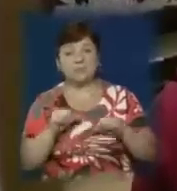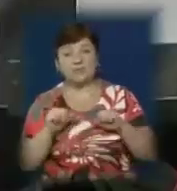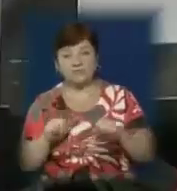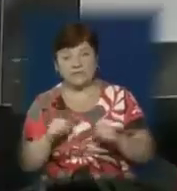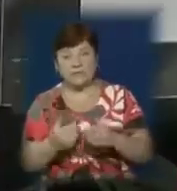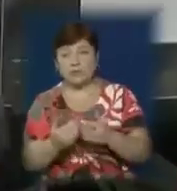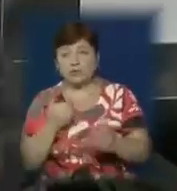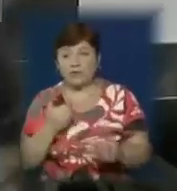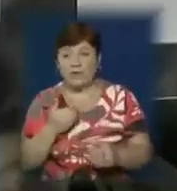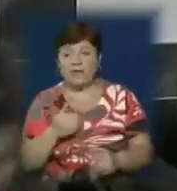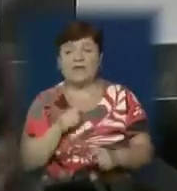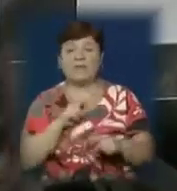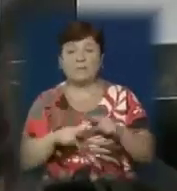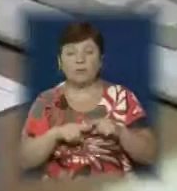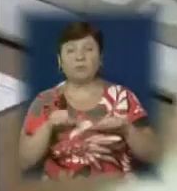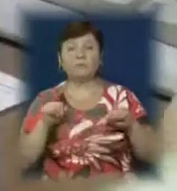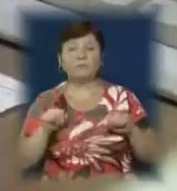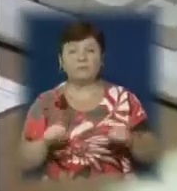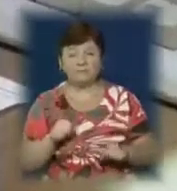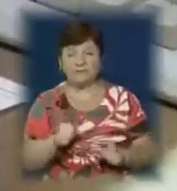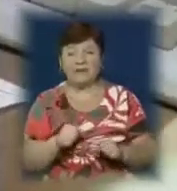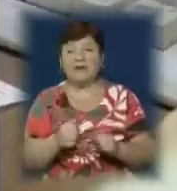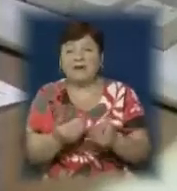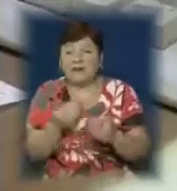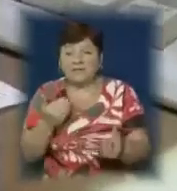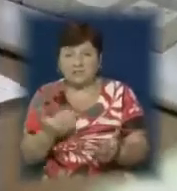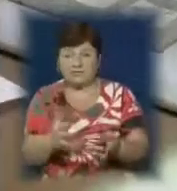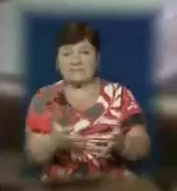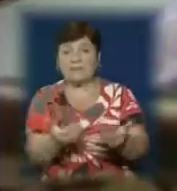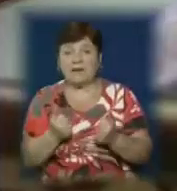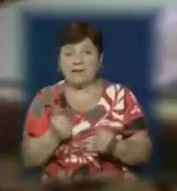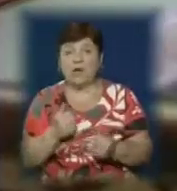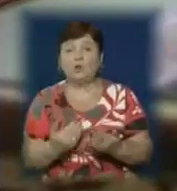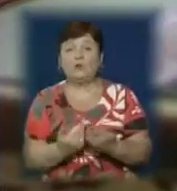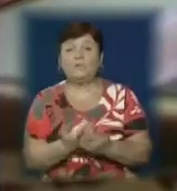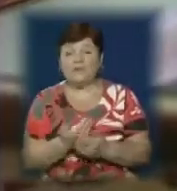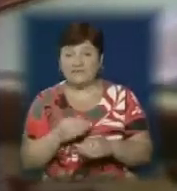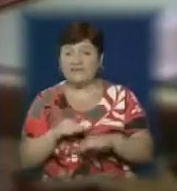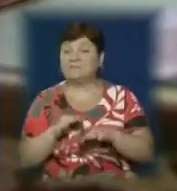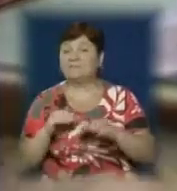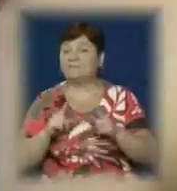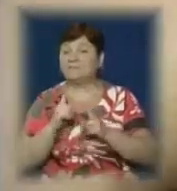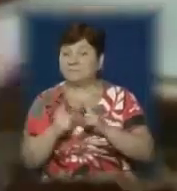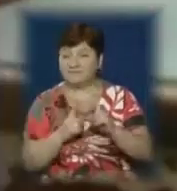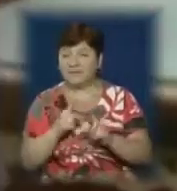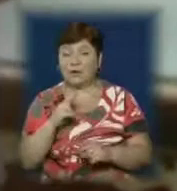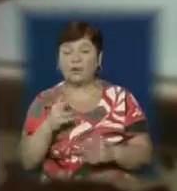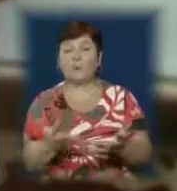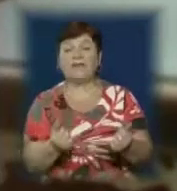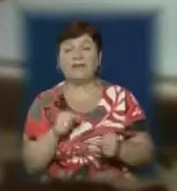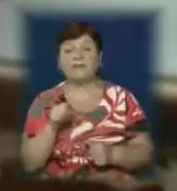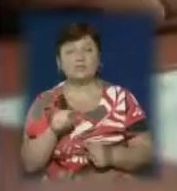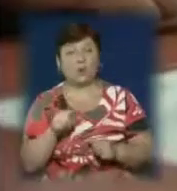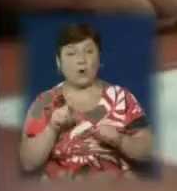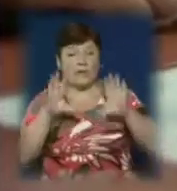достроково і термінові з можливістю дострокового зняття. Нові зміни не вплинуть на діючі угоди, які були укладені до прийняття цього